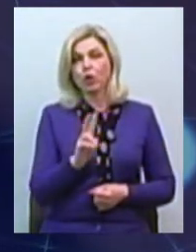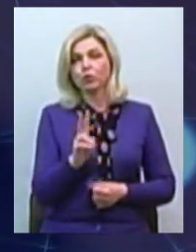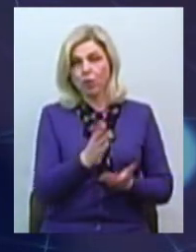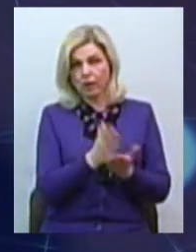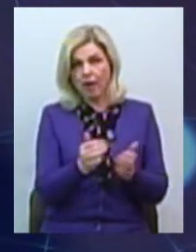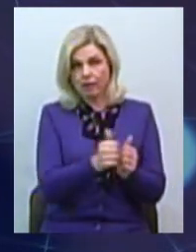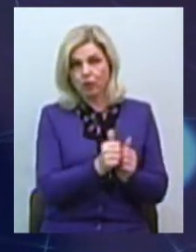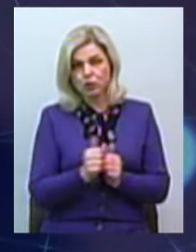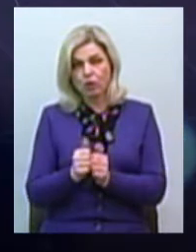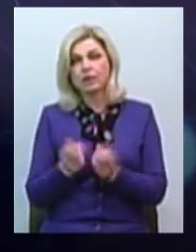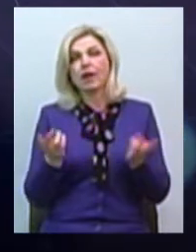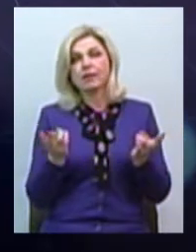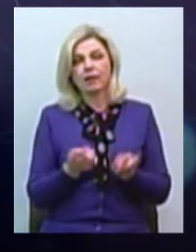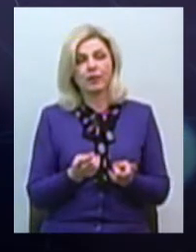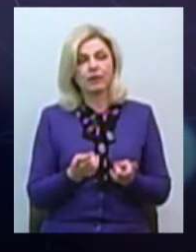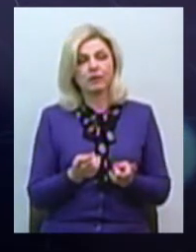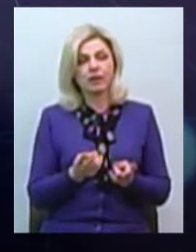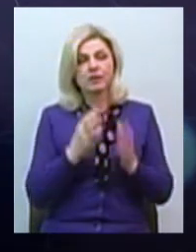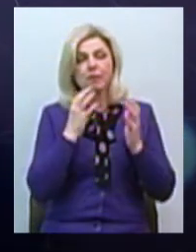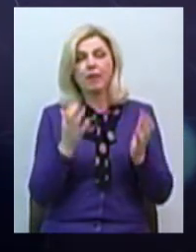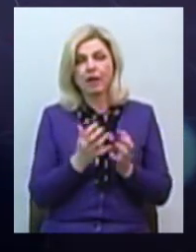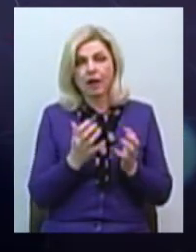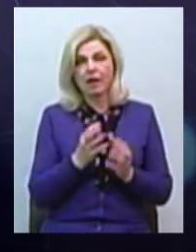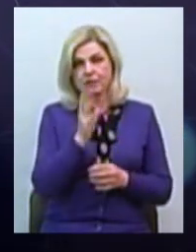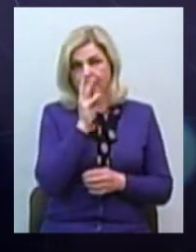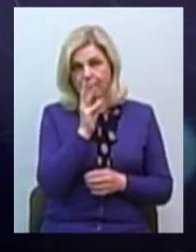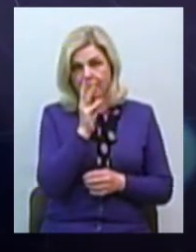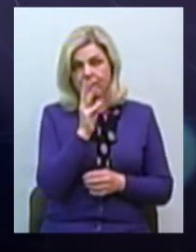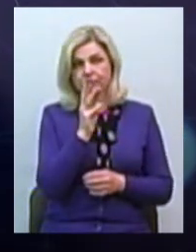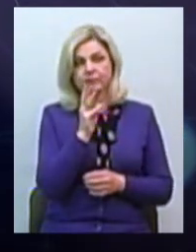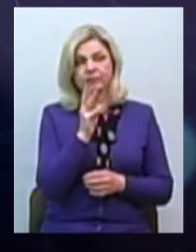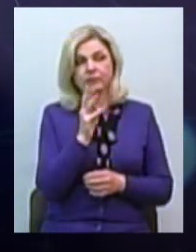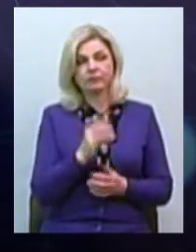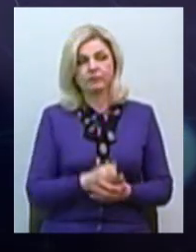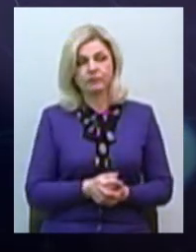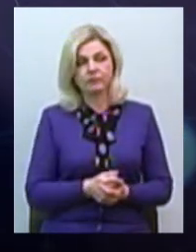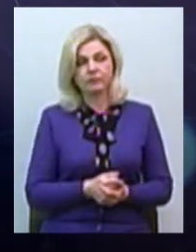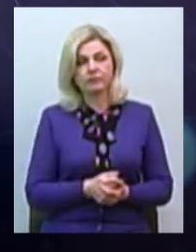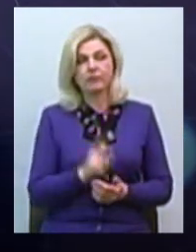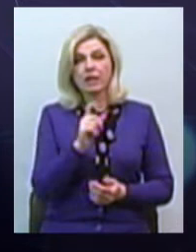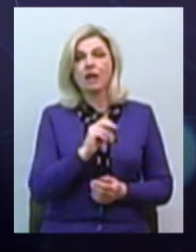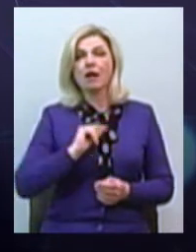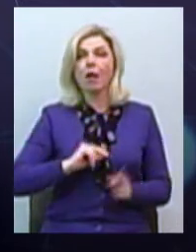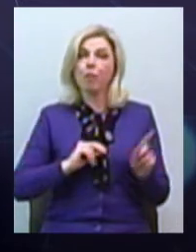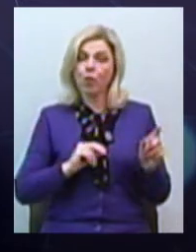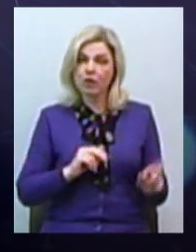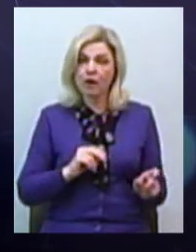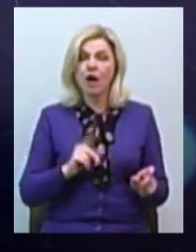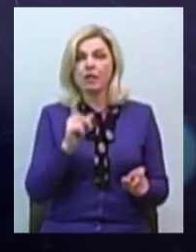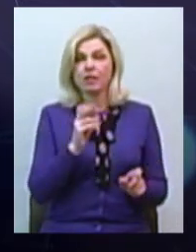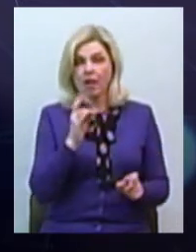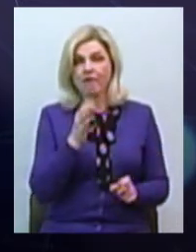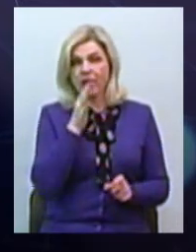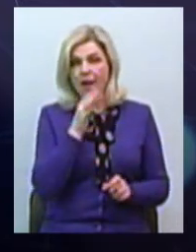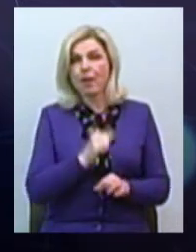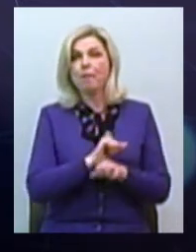то необхідно зберігати заробітну платню за робітником на час цього простою